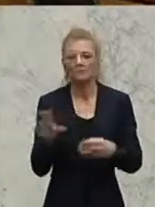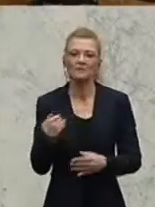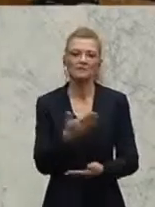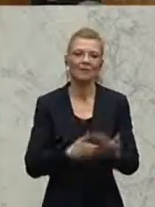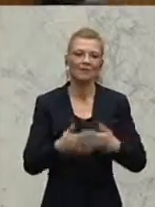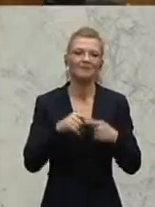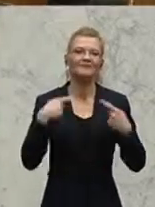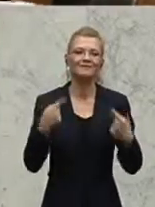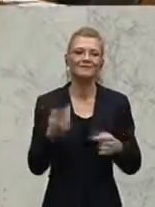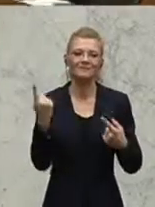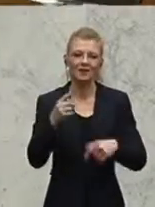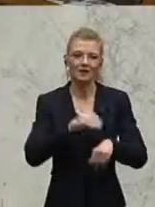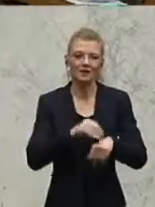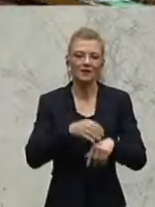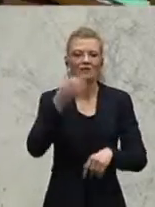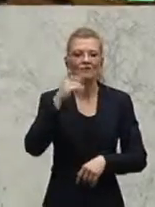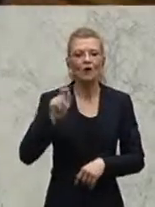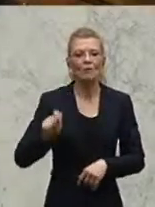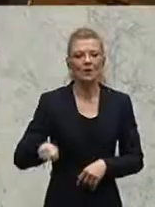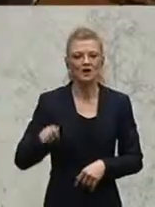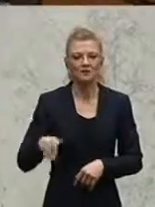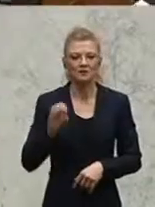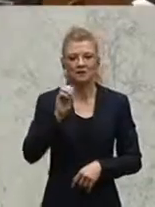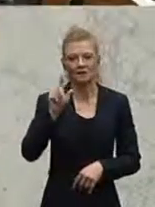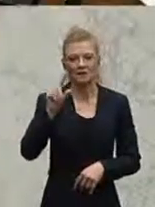Als nächstes am Wort ist Elisabeth Grossmann von der SPÖ.